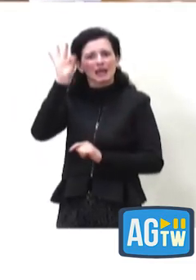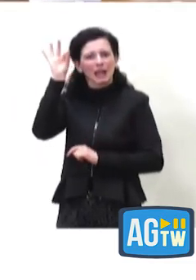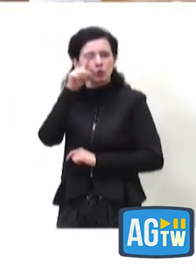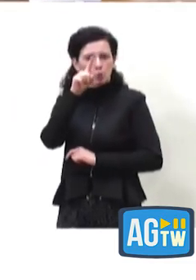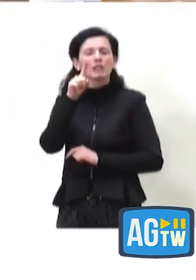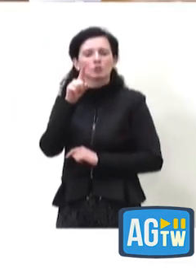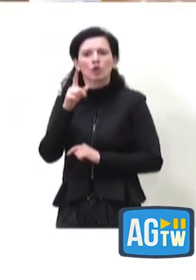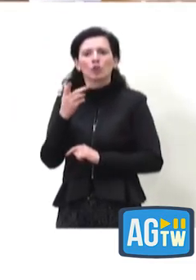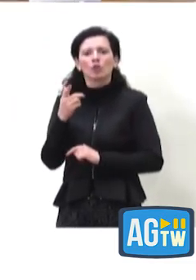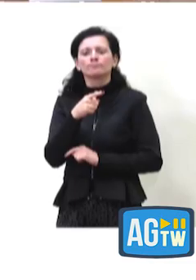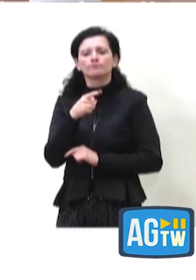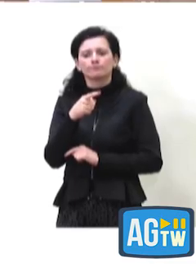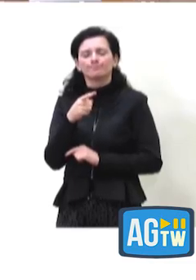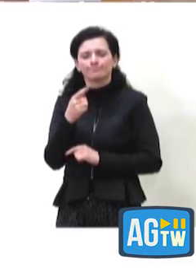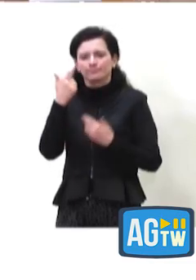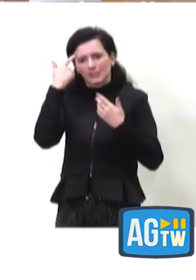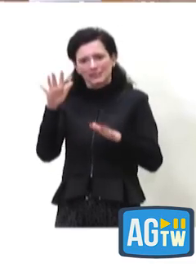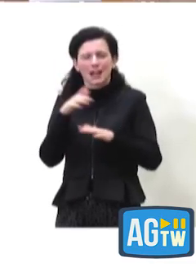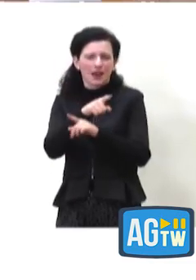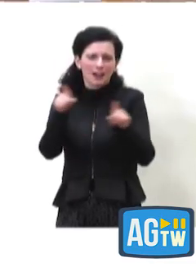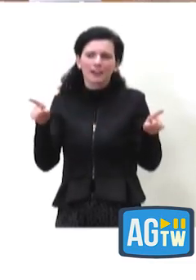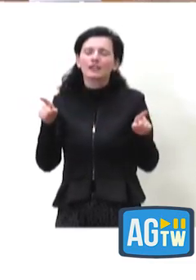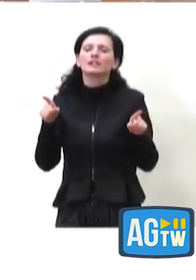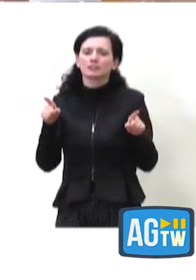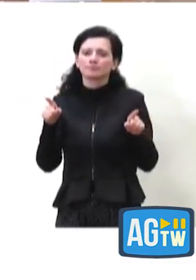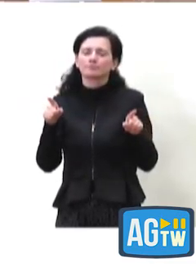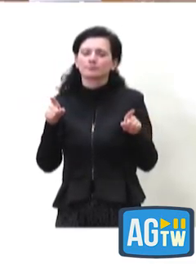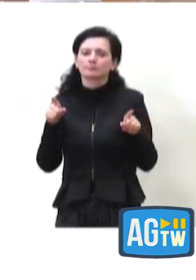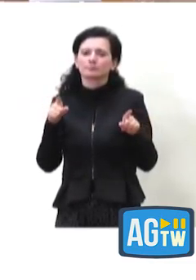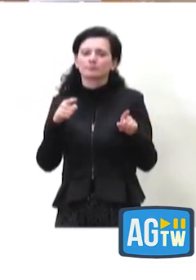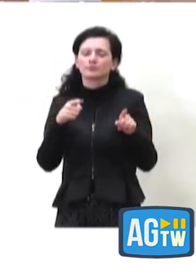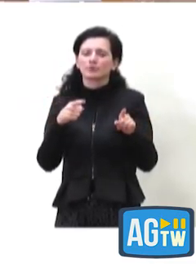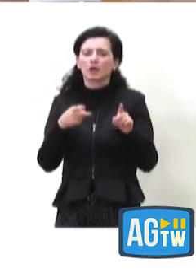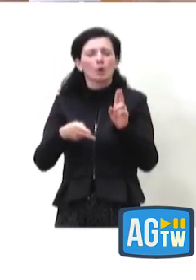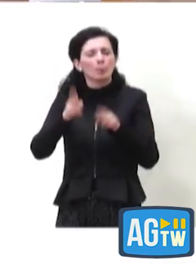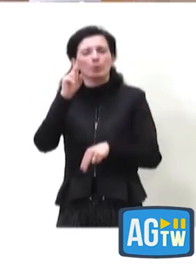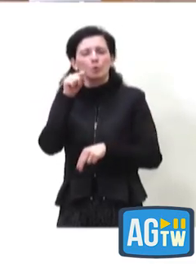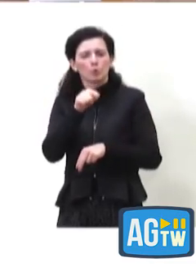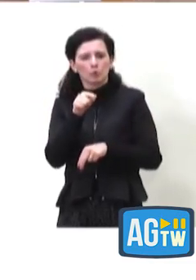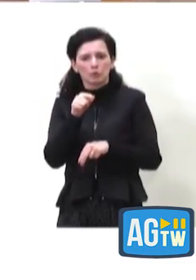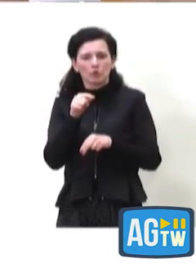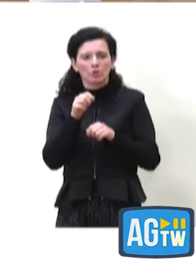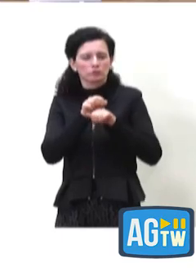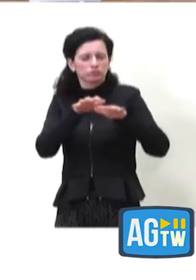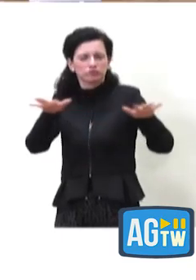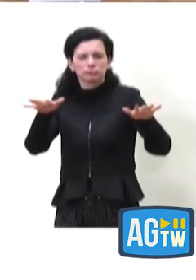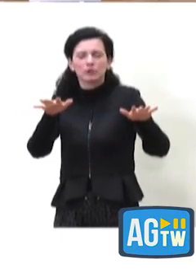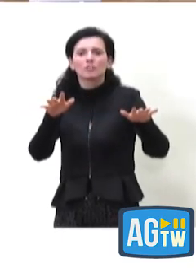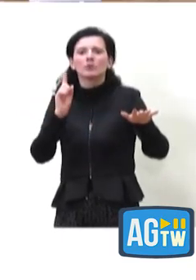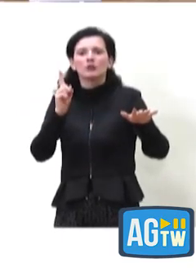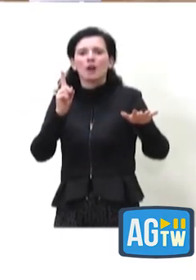soprattutto sapete che laddove è colpito in maniera particolarmente rilevante, cioè nel